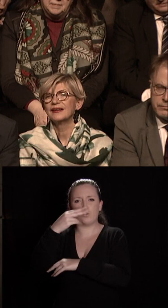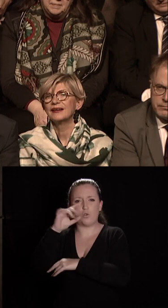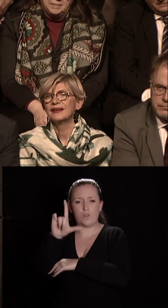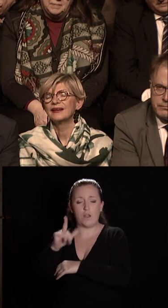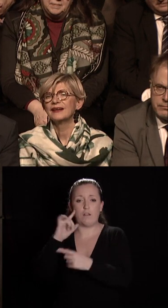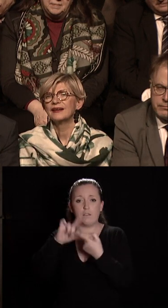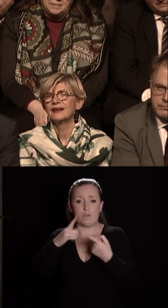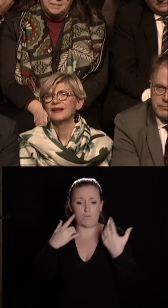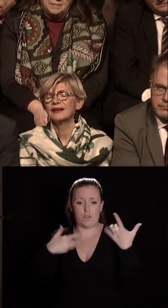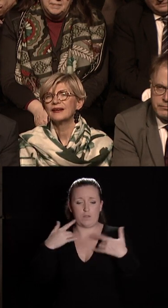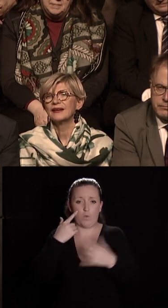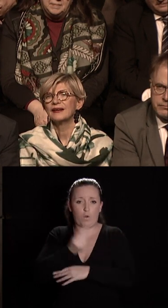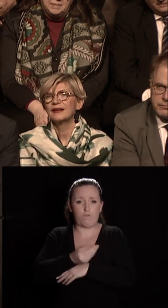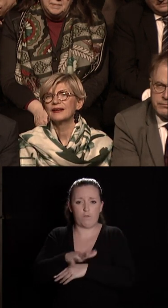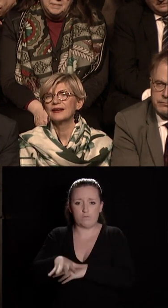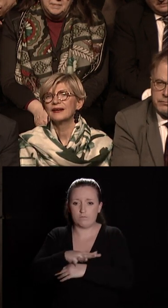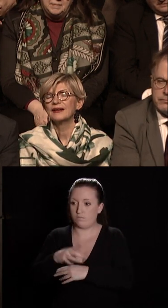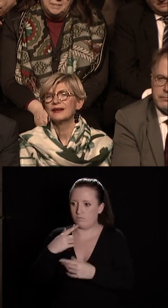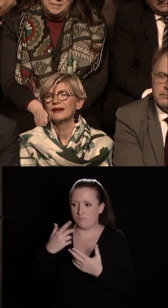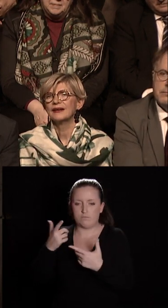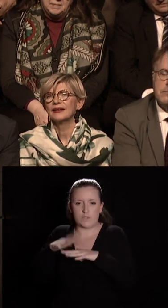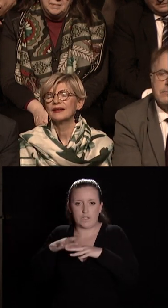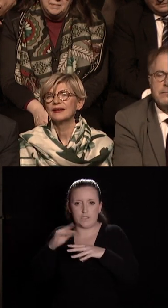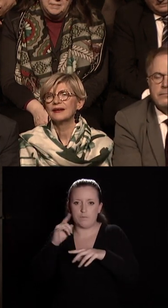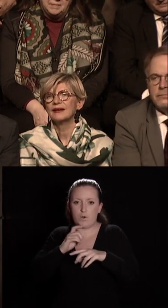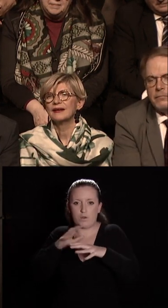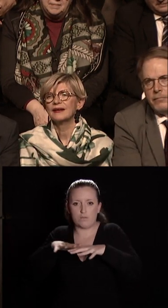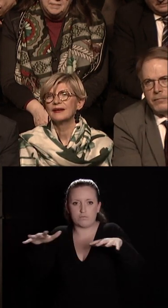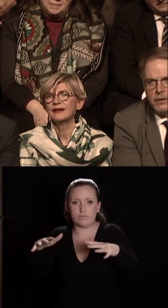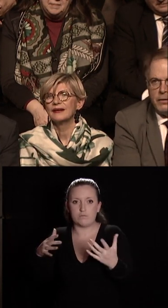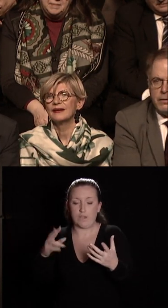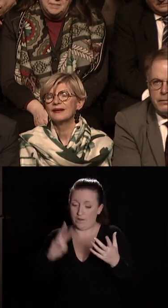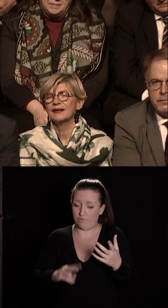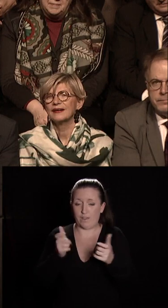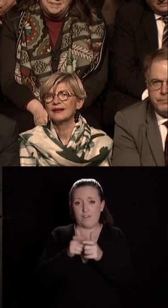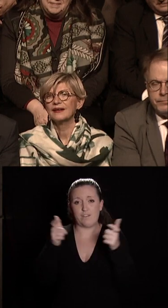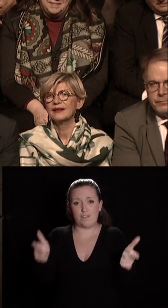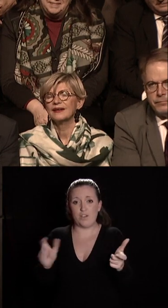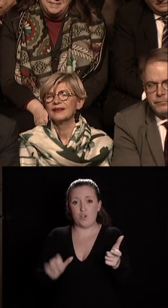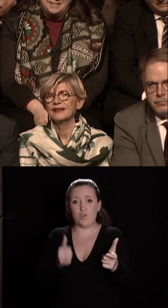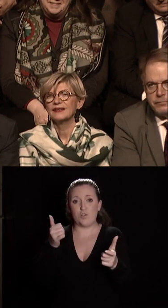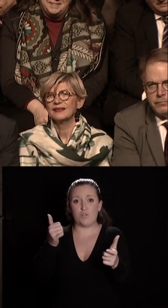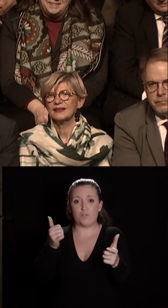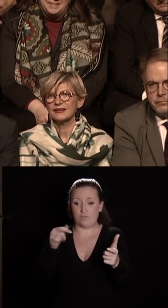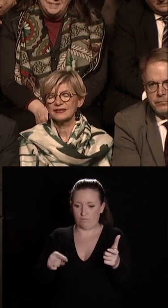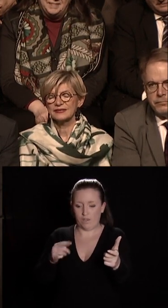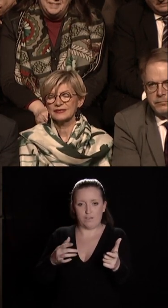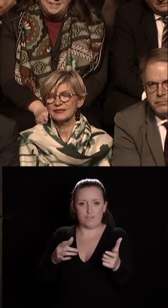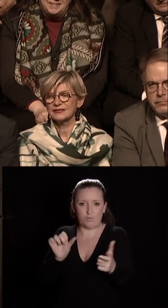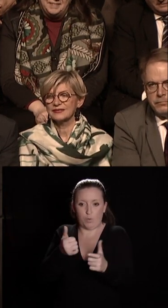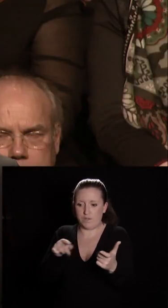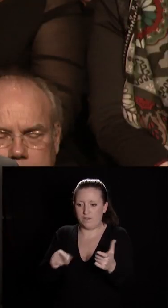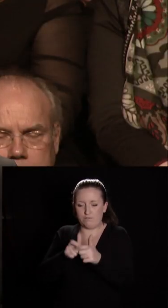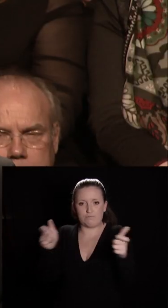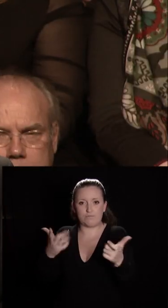quartier ne prenne naissance débuter la construction d'un quartier par un équipement culturel c'est une vraie ambition et j'en suis